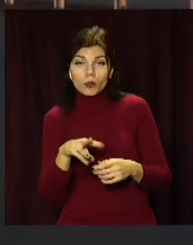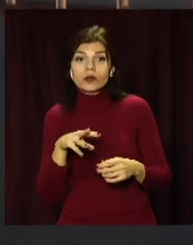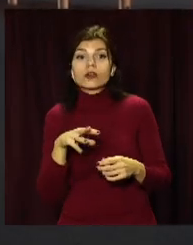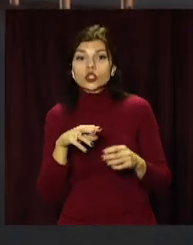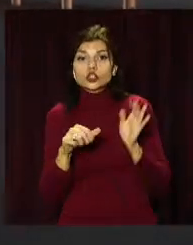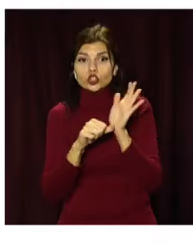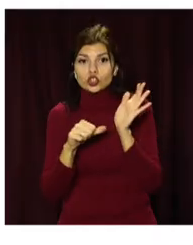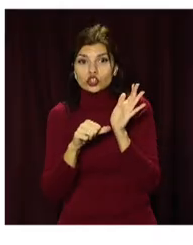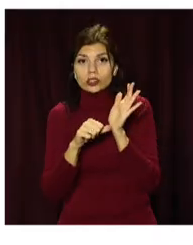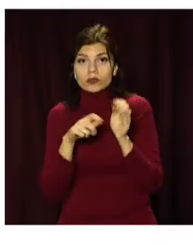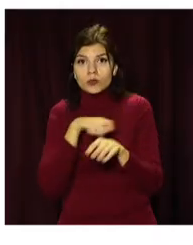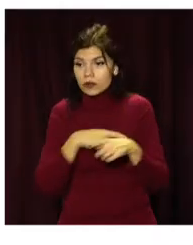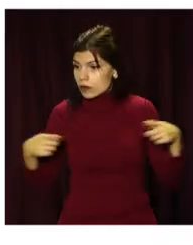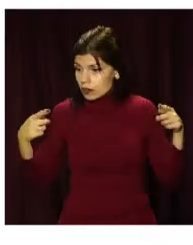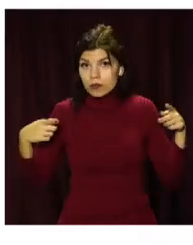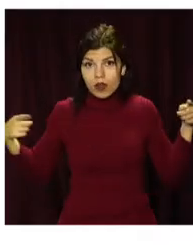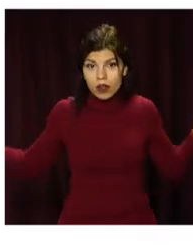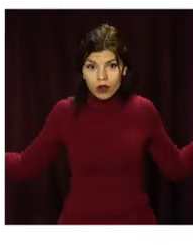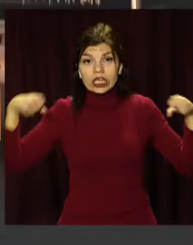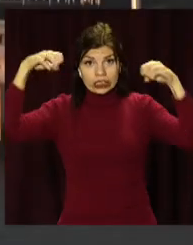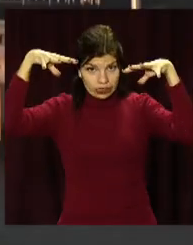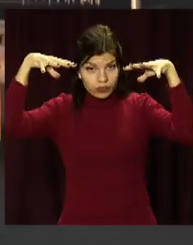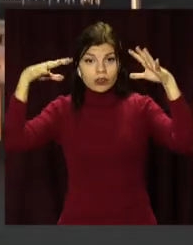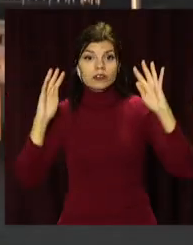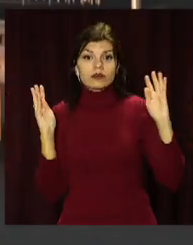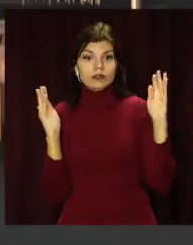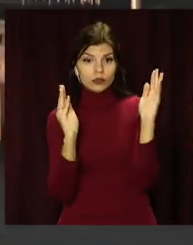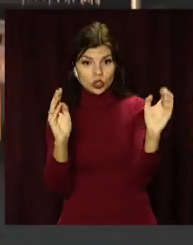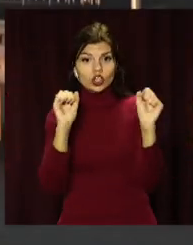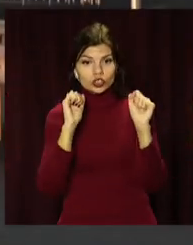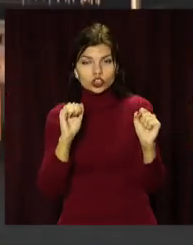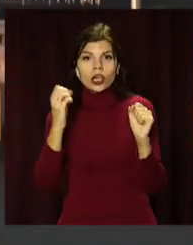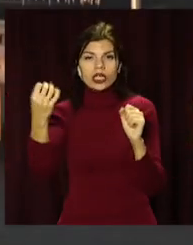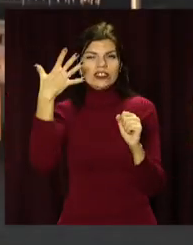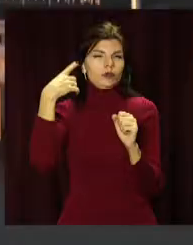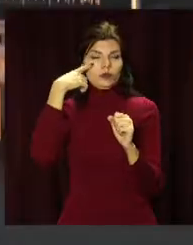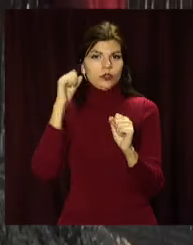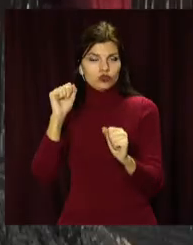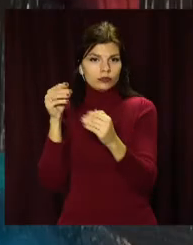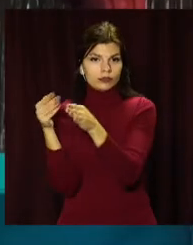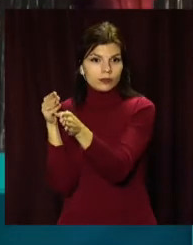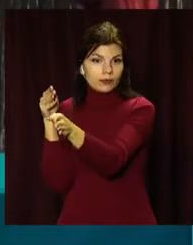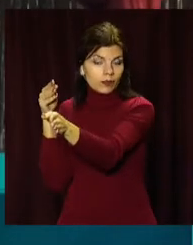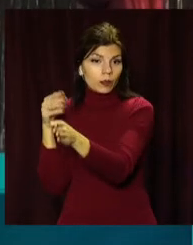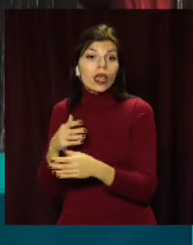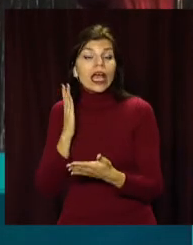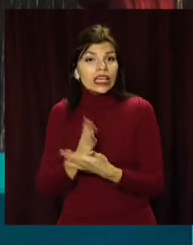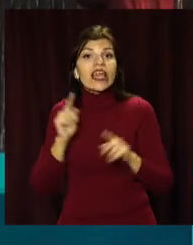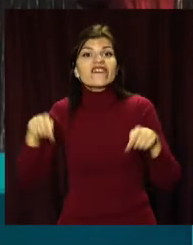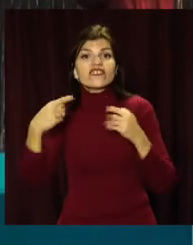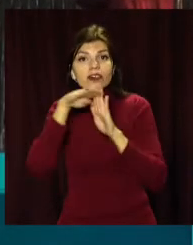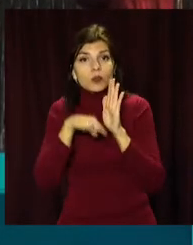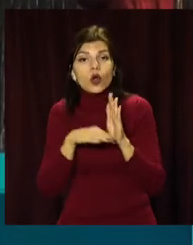метрів. Його облаштують освітленням, бар'єрною огорожою та світловідбивачами. Через те, що є вимоги до